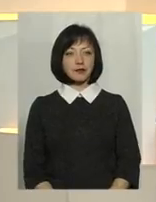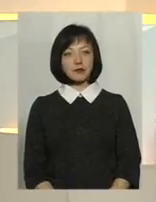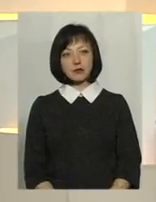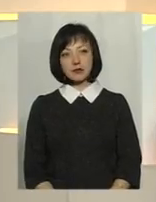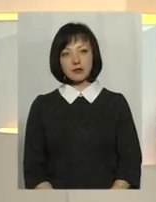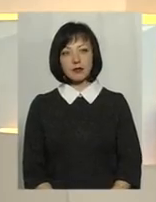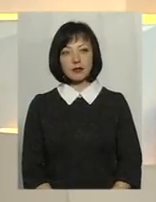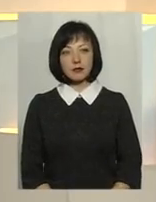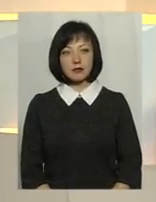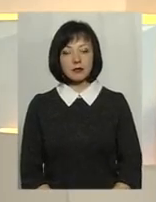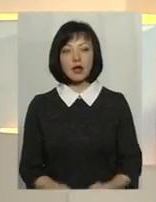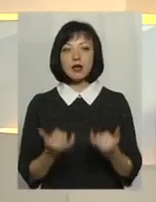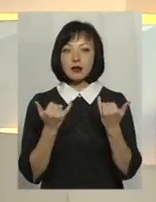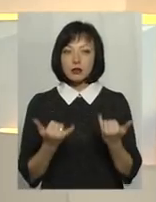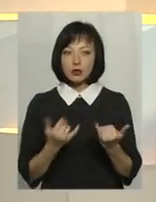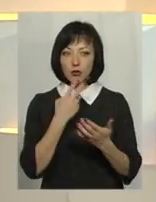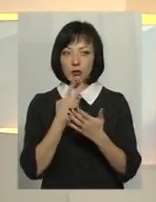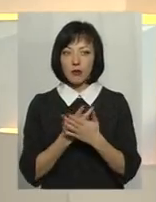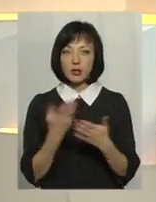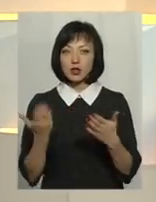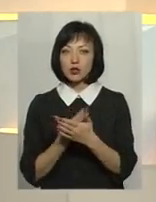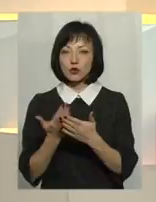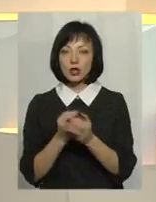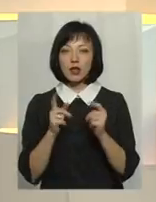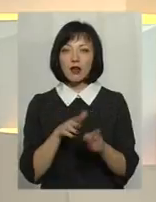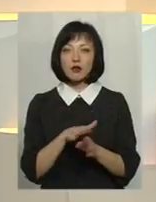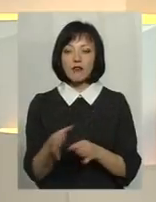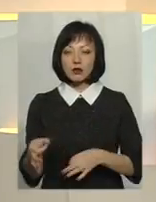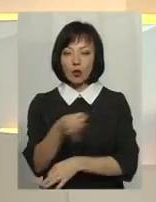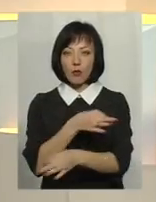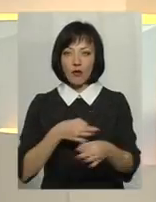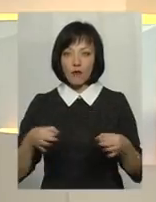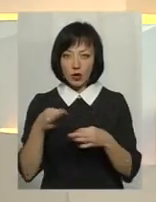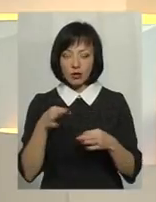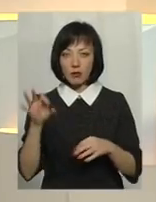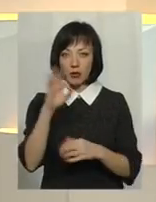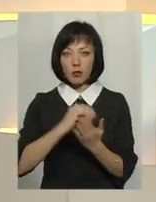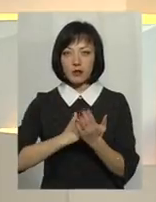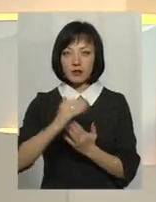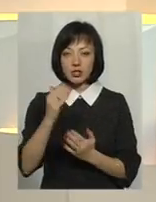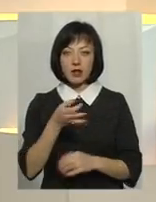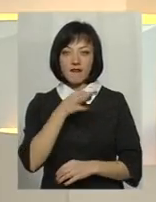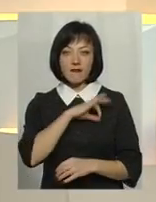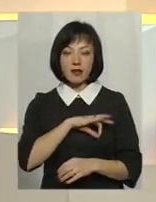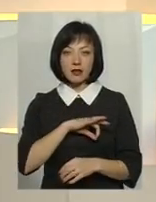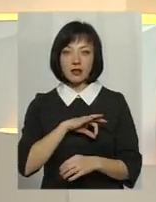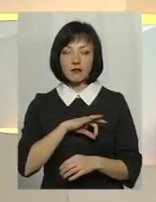Власне, щойно ми побачили сюжет, як відбувалося обговорення щодо підвищення ефективності